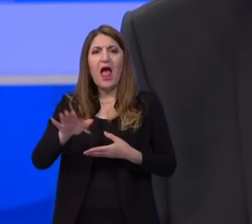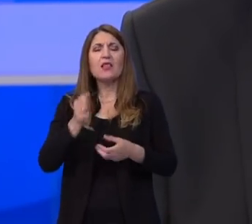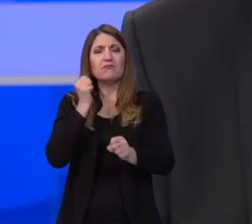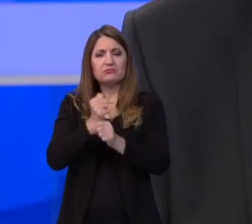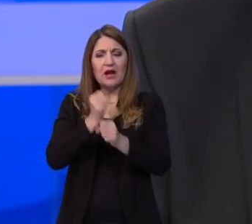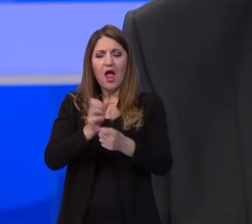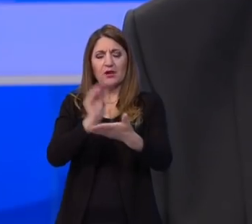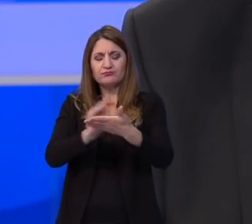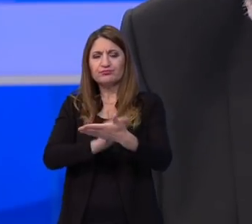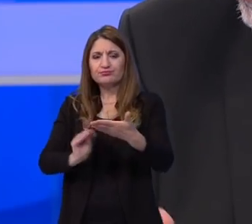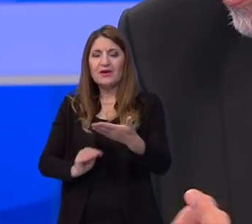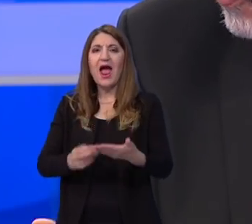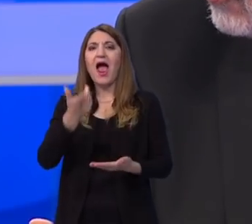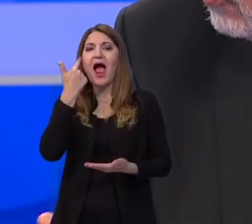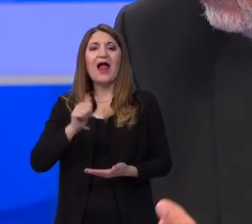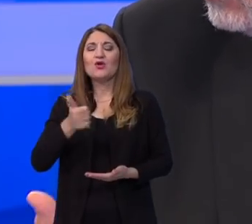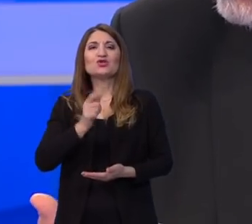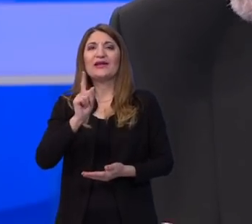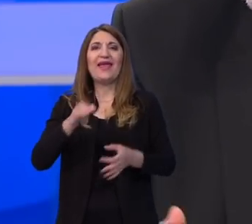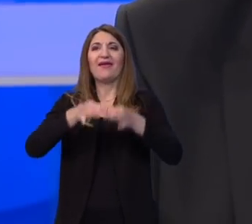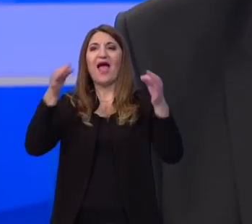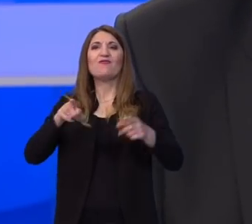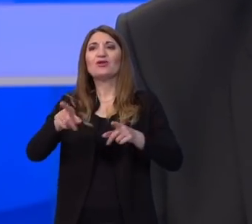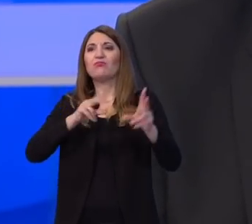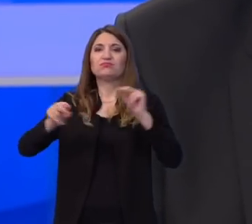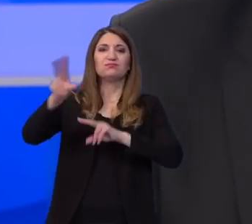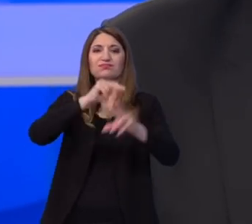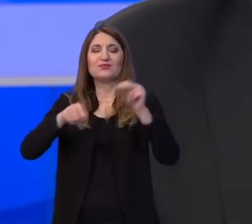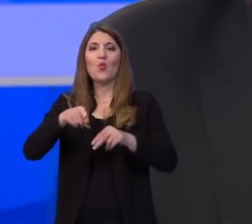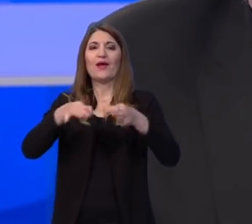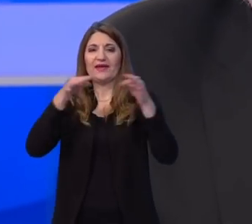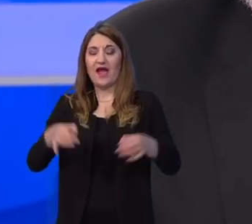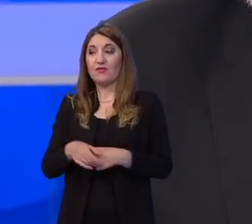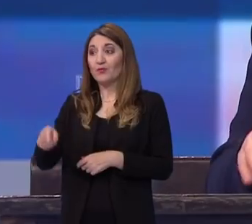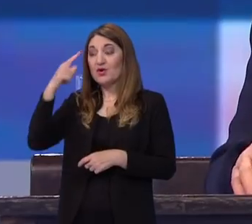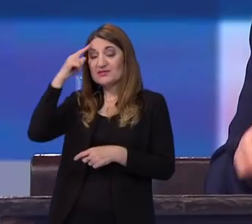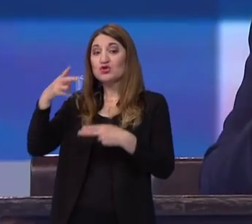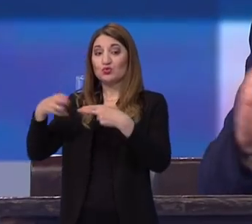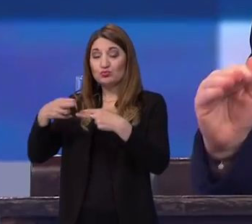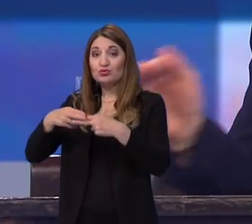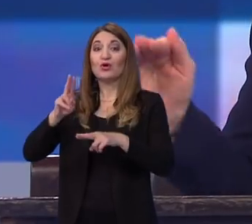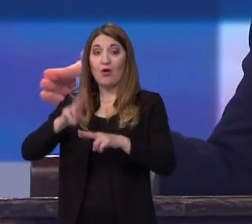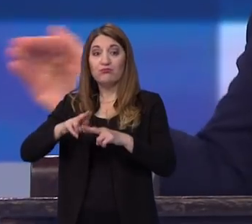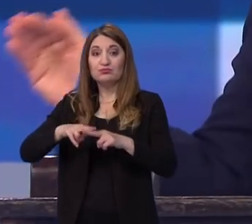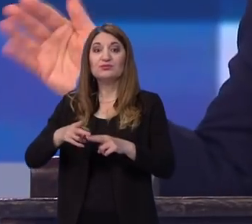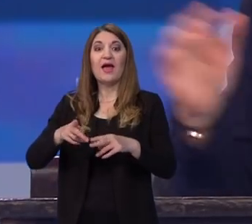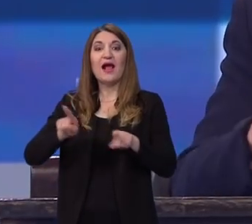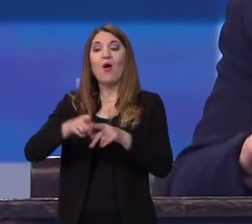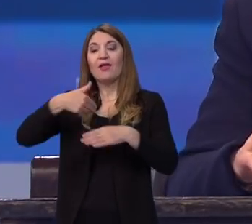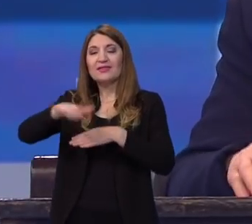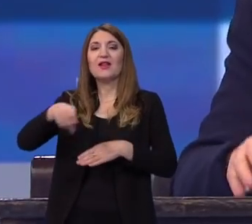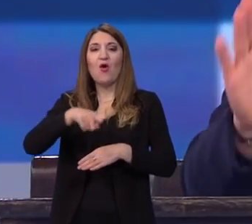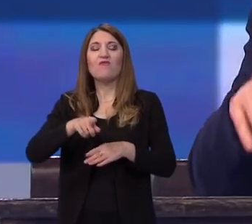se toliko ne priča o njima i ne problematizira ih se u javnosti. Znači, uskoro možemo očekivati da će se nastaviti